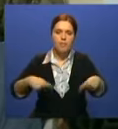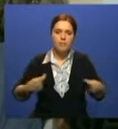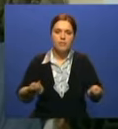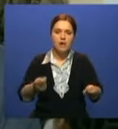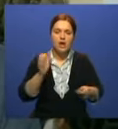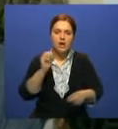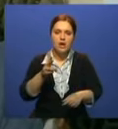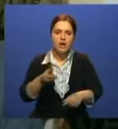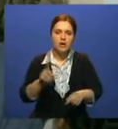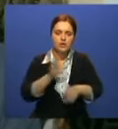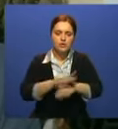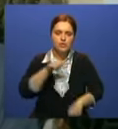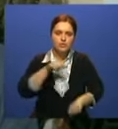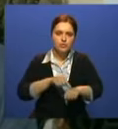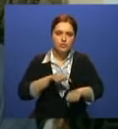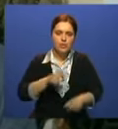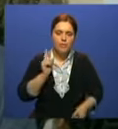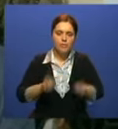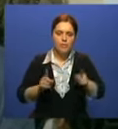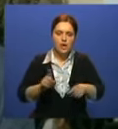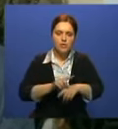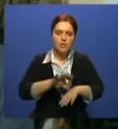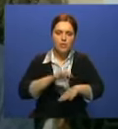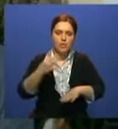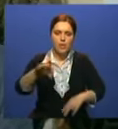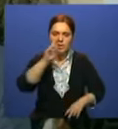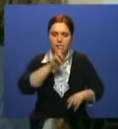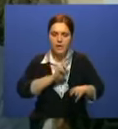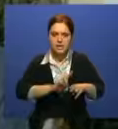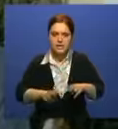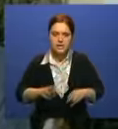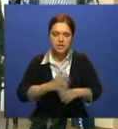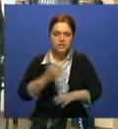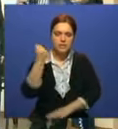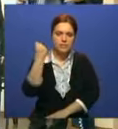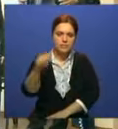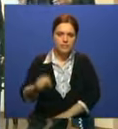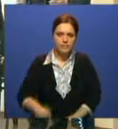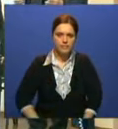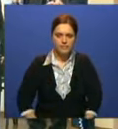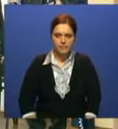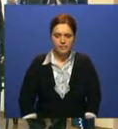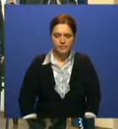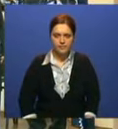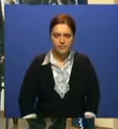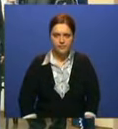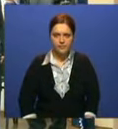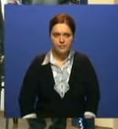по кинофильму и книгам. Конечно, и боль потерь, но и главное – торжество Великой Победы. Победы!